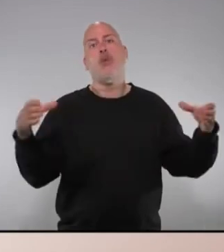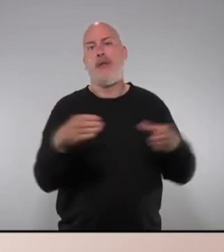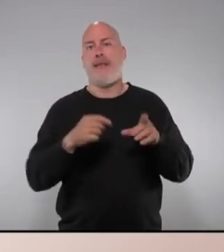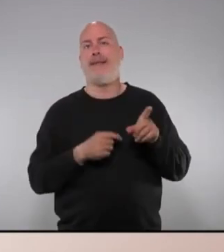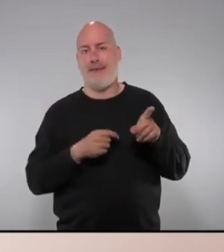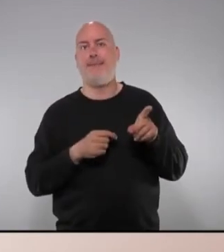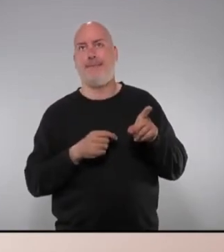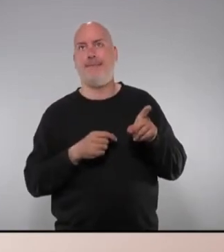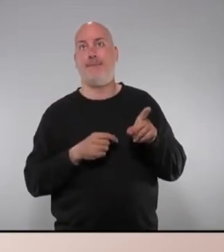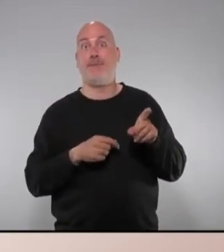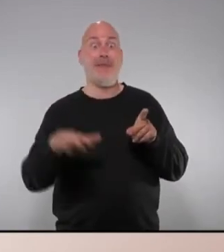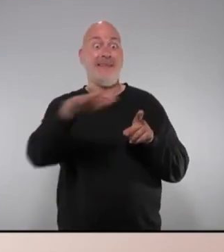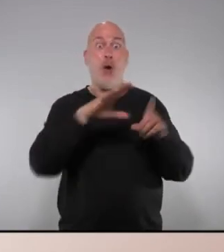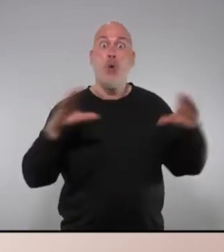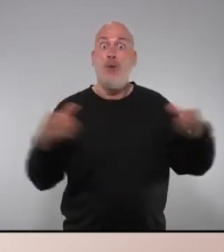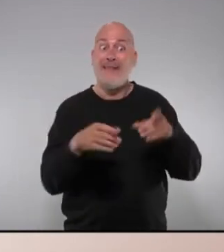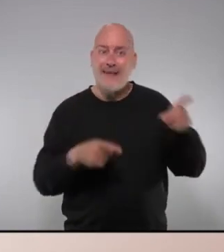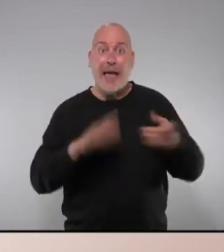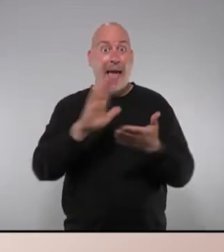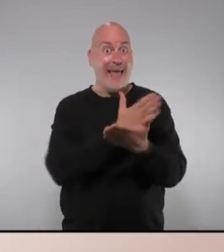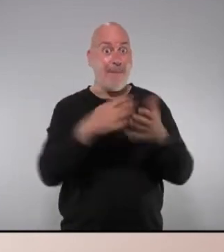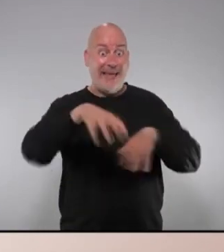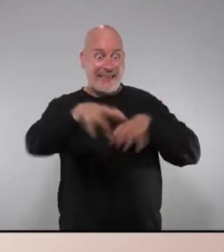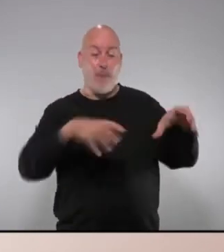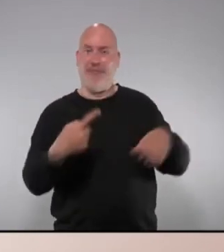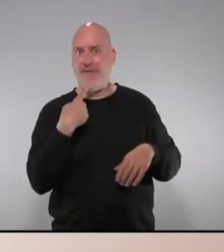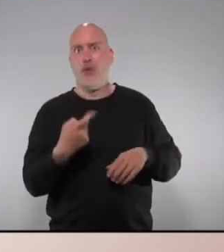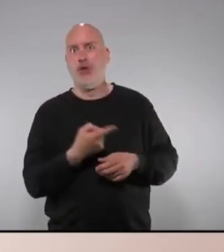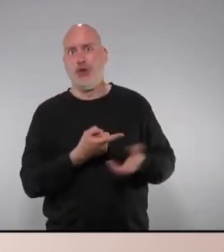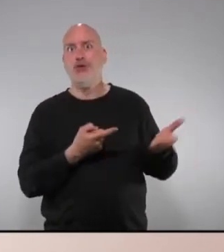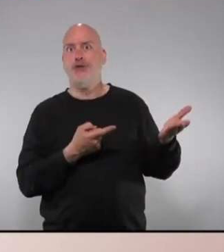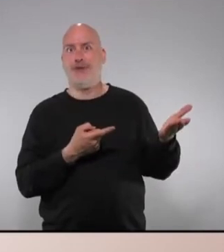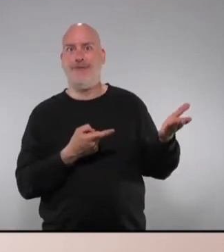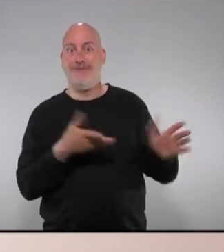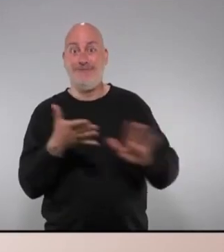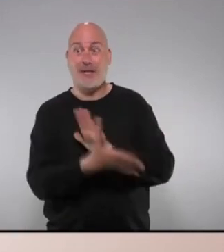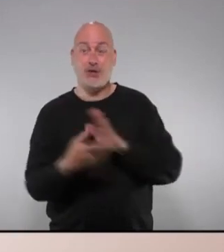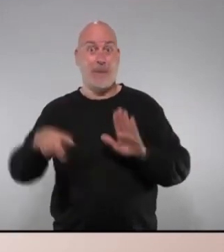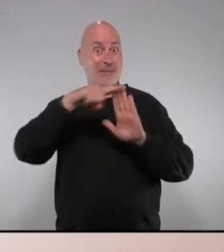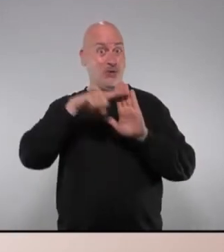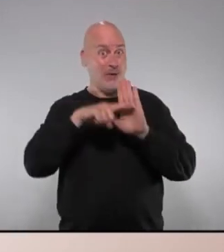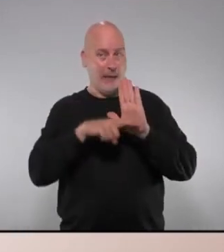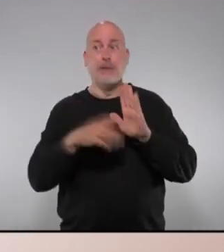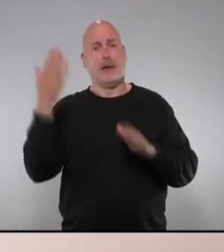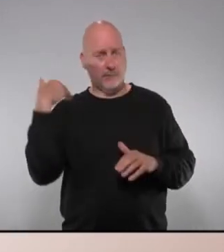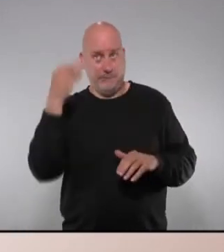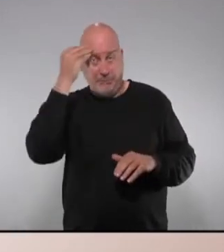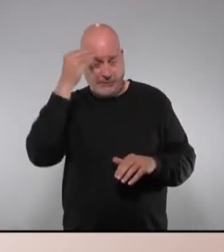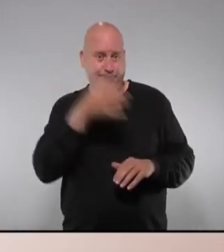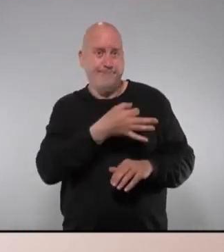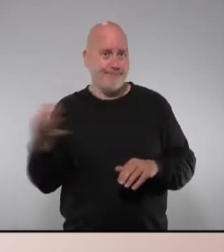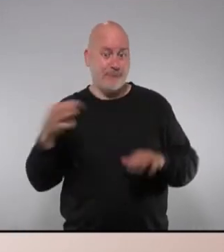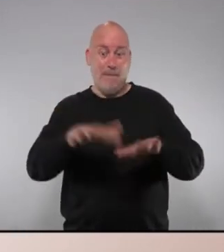residències i els llocs on viuen en comunitat els aïllaments doncs són més dificultosos i les mesures que es van prendre jo crec que encertadament doncs en aquell